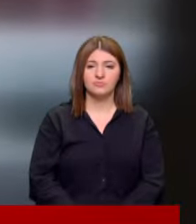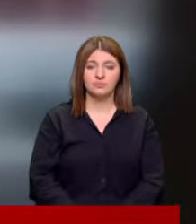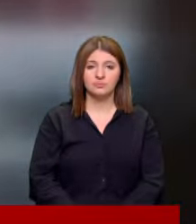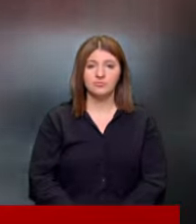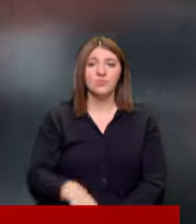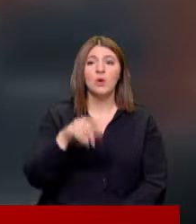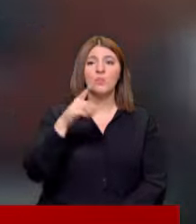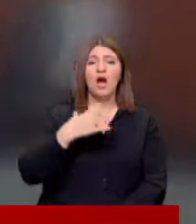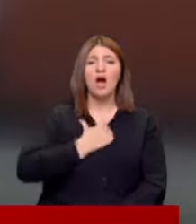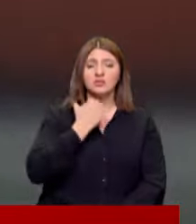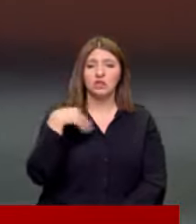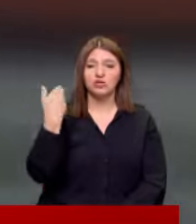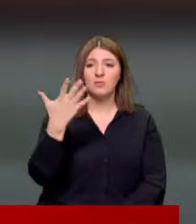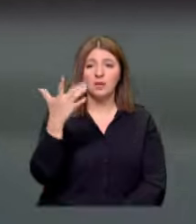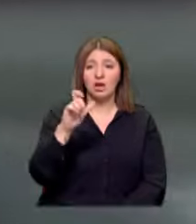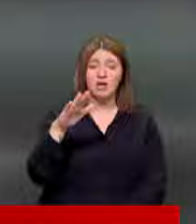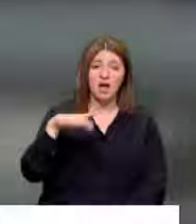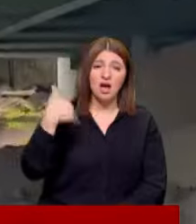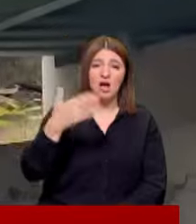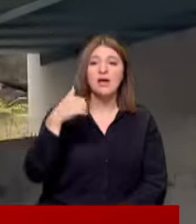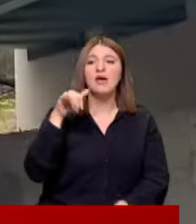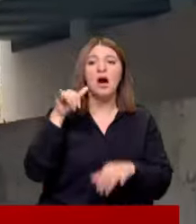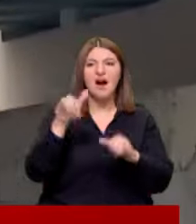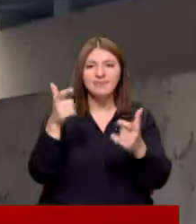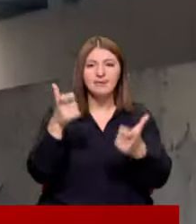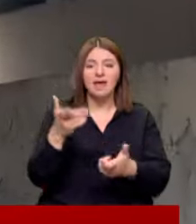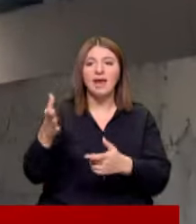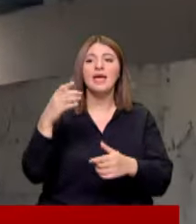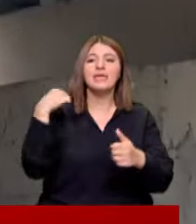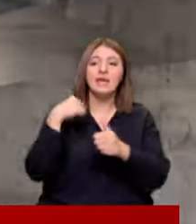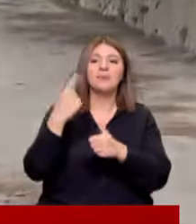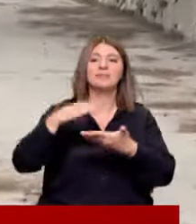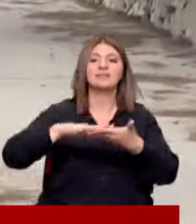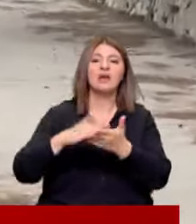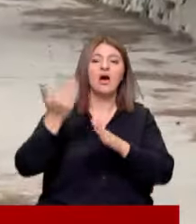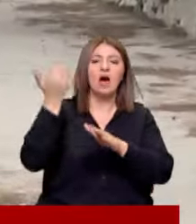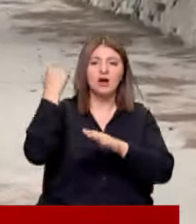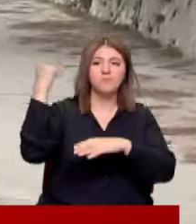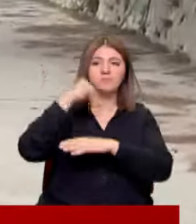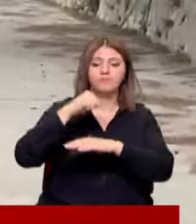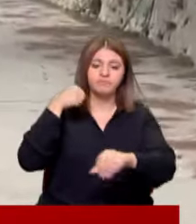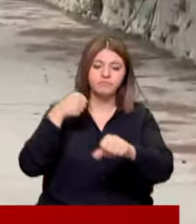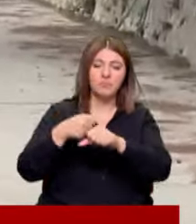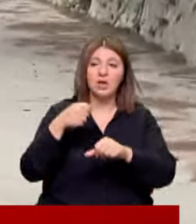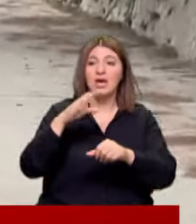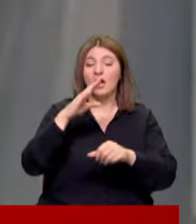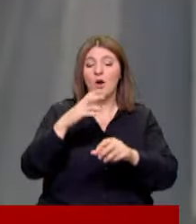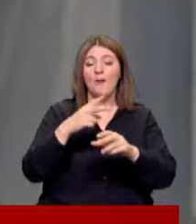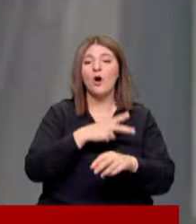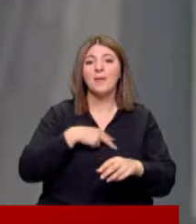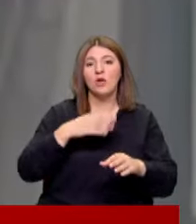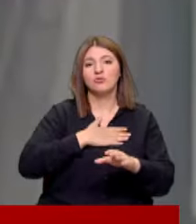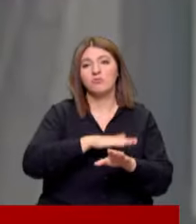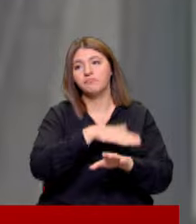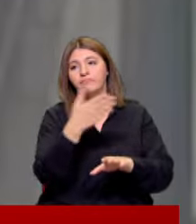Bu büyük acının üstünden 5 ay geçti Yine aynı üst geçide yine bir tırın dorsesi çarptı Tır İETT otobüsüne doğru